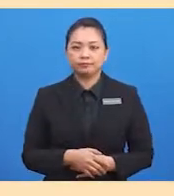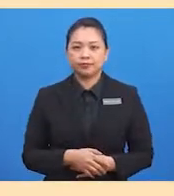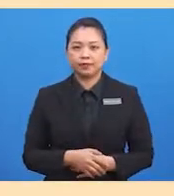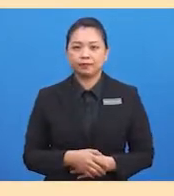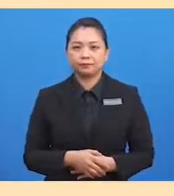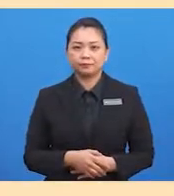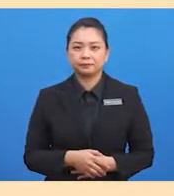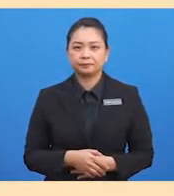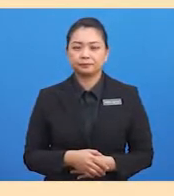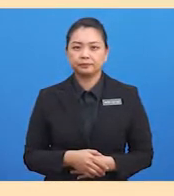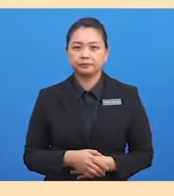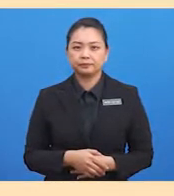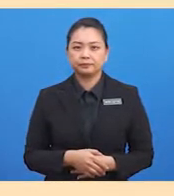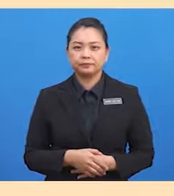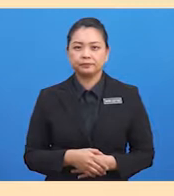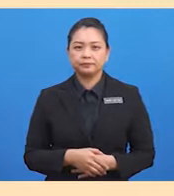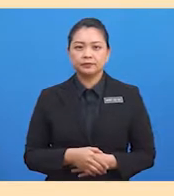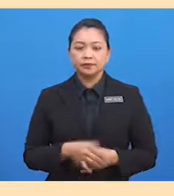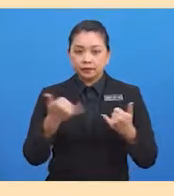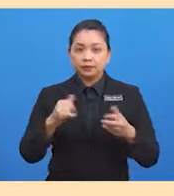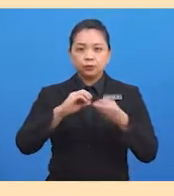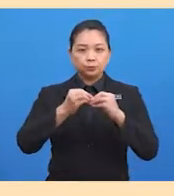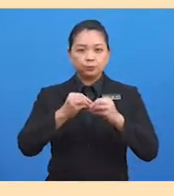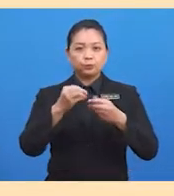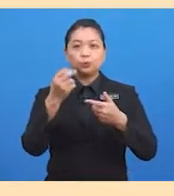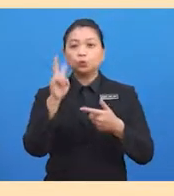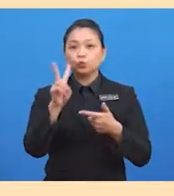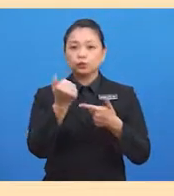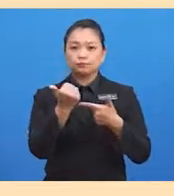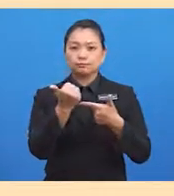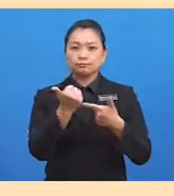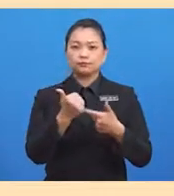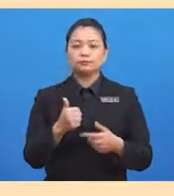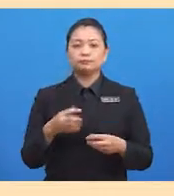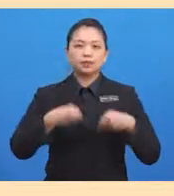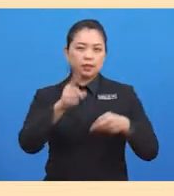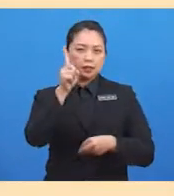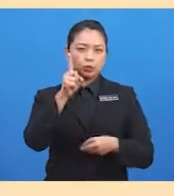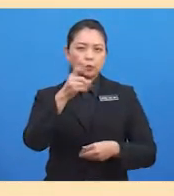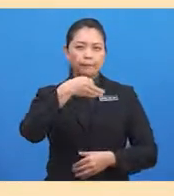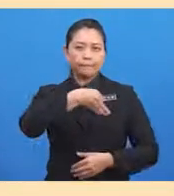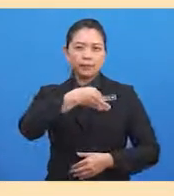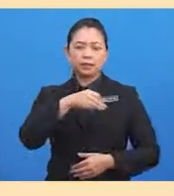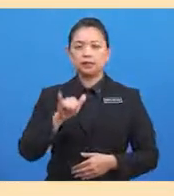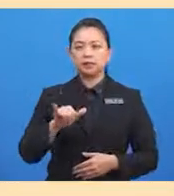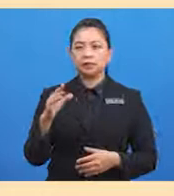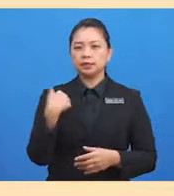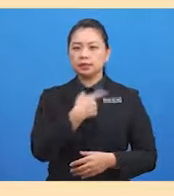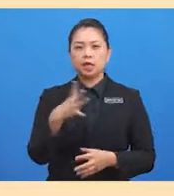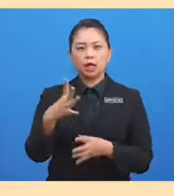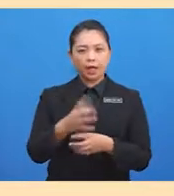Soalan yang kedua, berikan satu kebaikan yang kita perolehi apabila kita